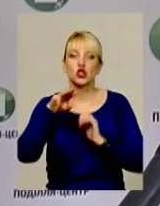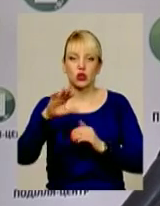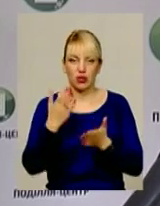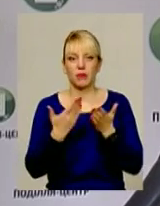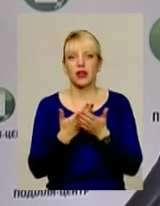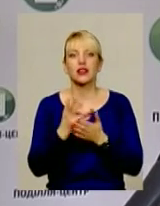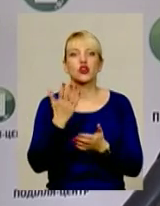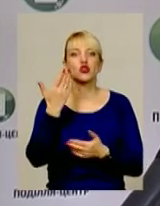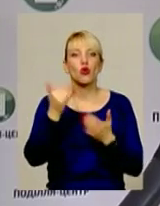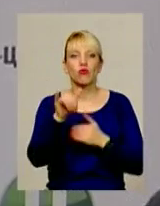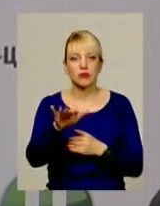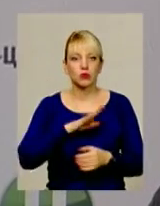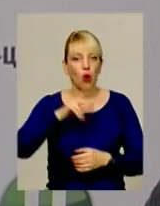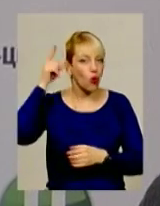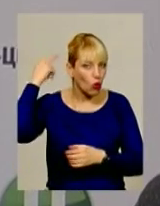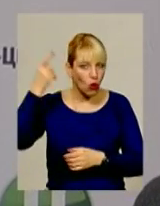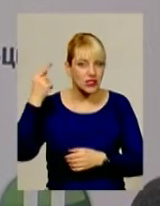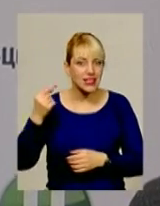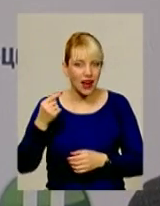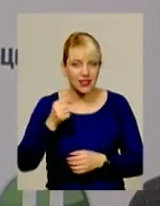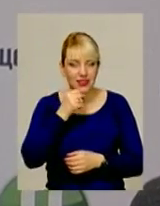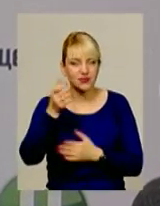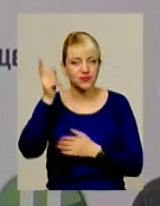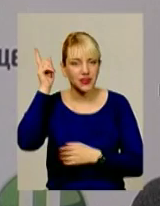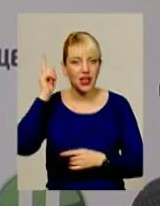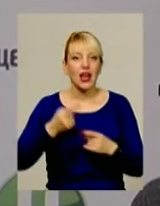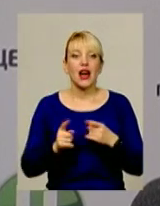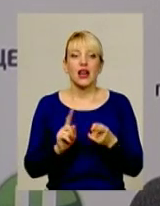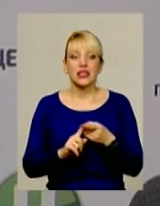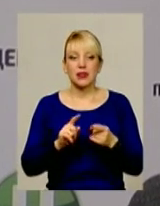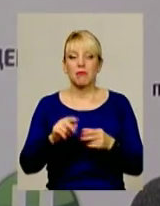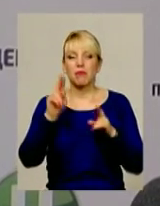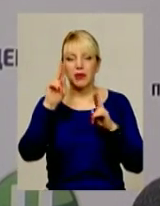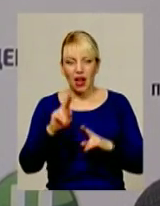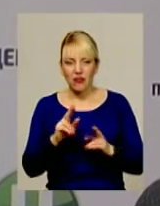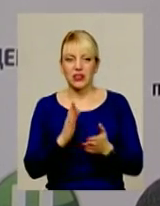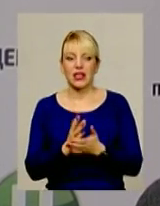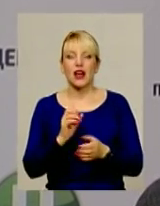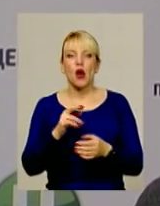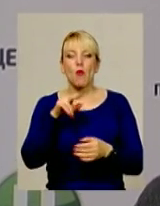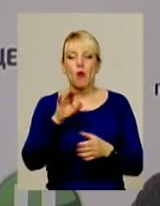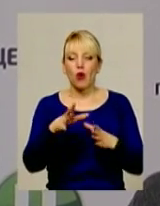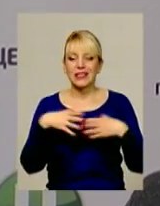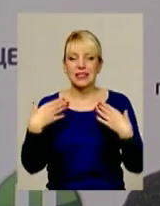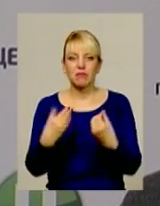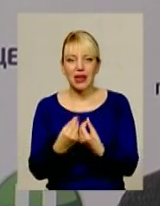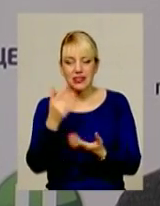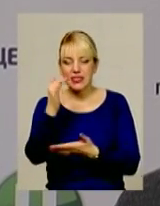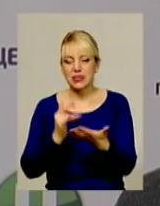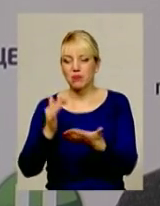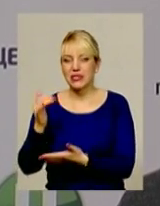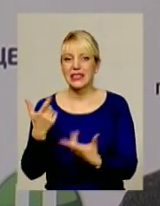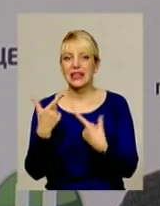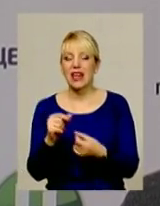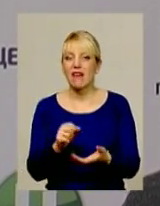бути різні документи, але, як правило, це або певні посімейні списки, в яких вказані